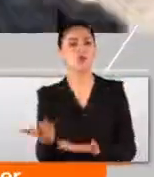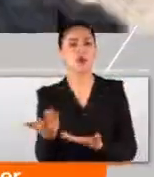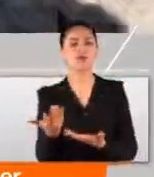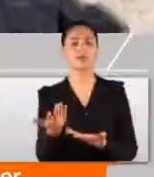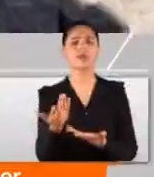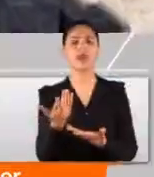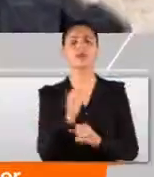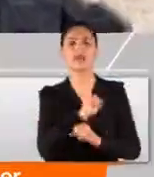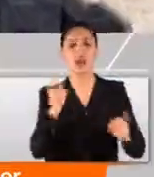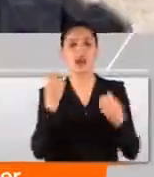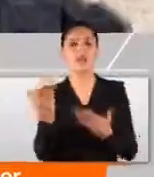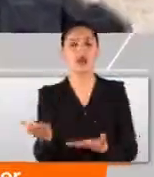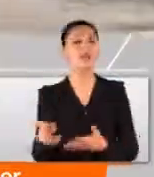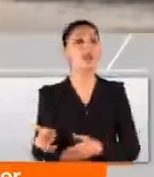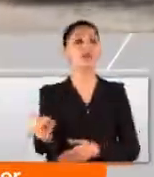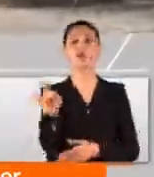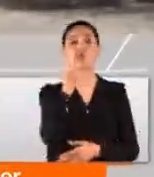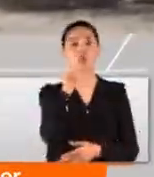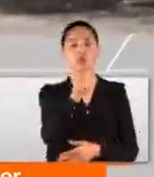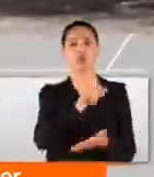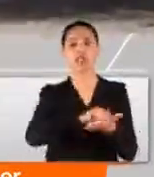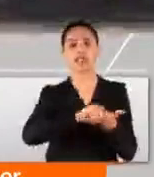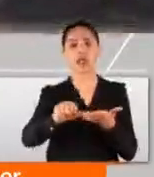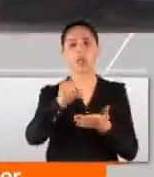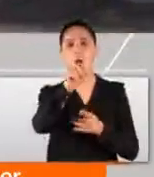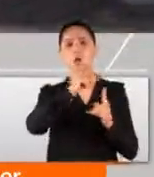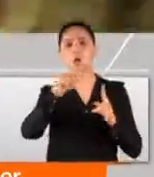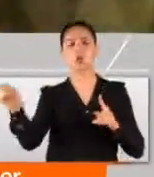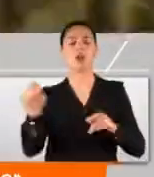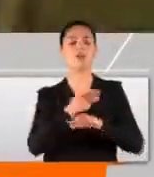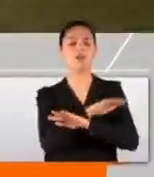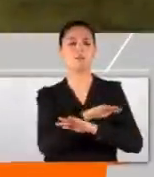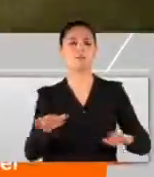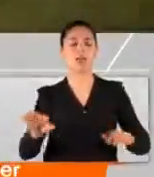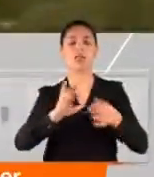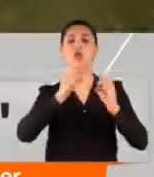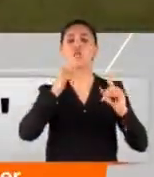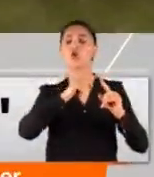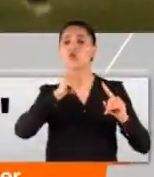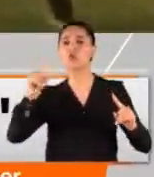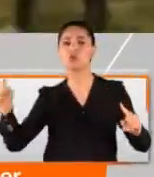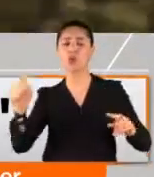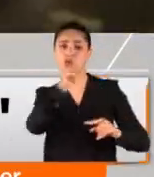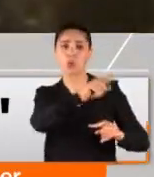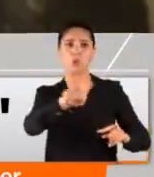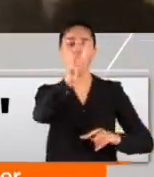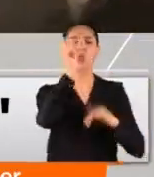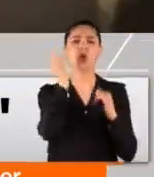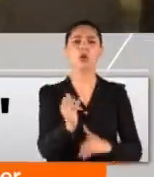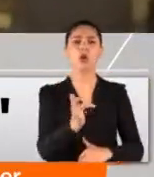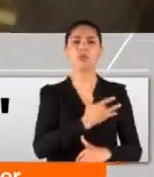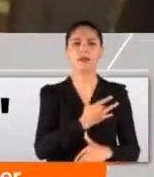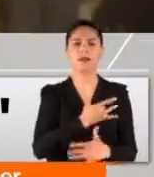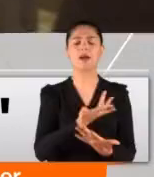istismar ettiler. Ve sonunda tamamen yıktılar. Çözüm sürecini bunların kötü niyeti,